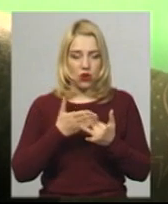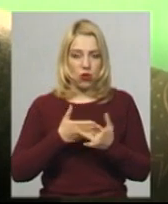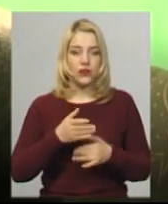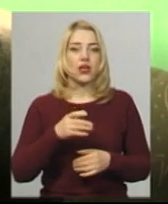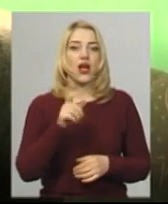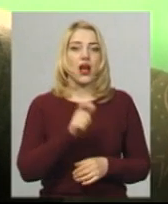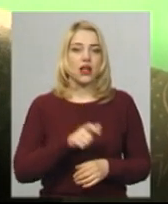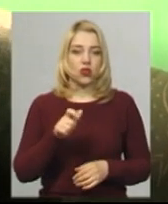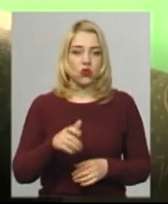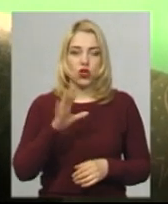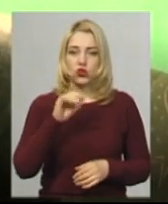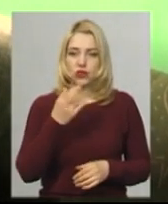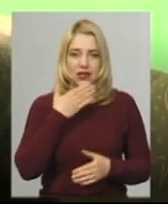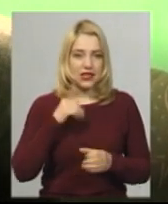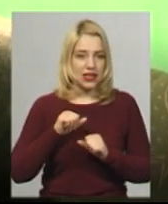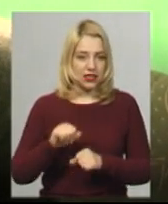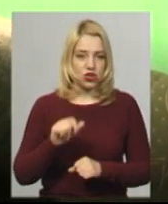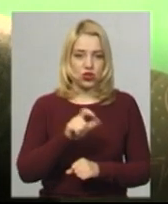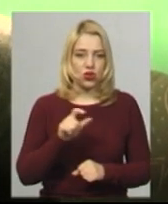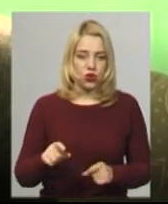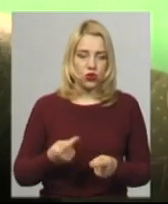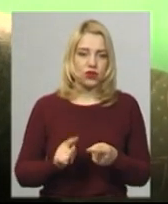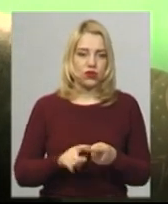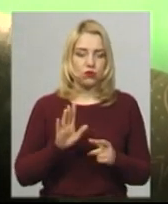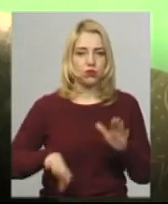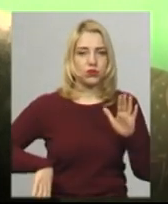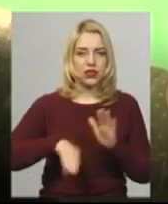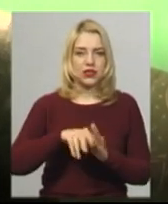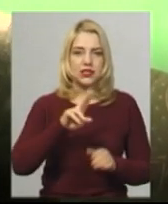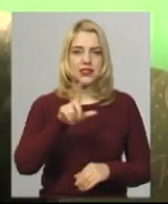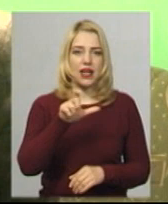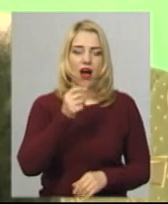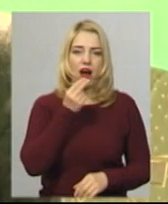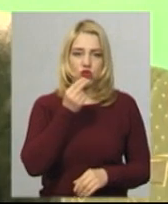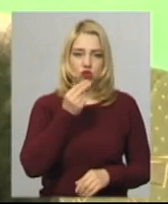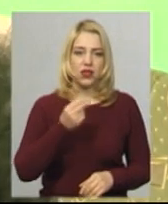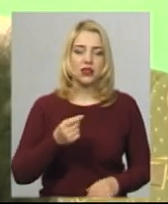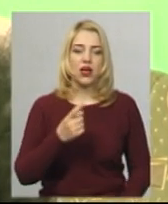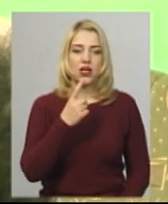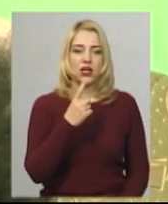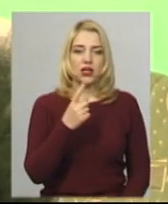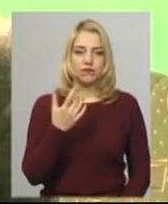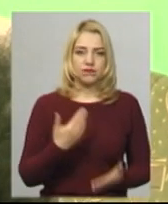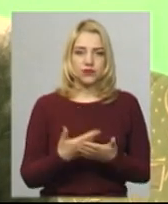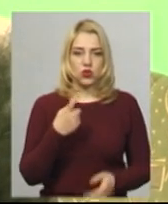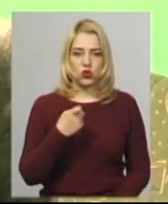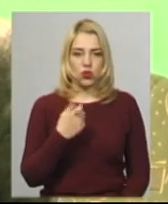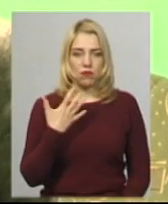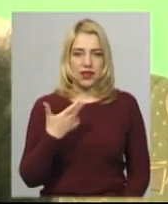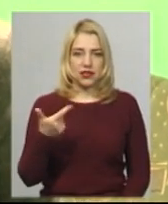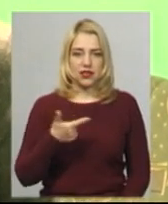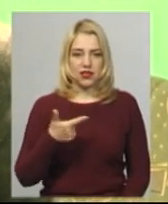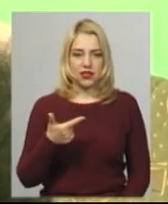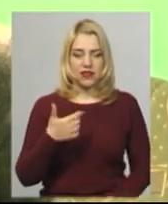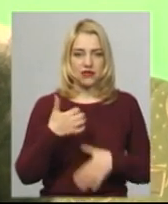незахищені люди, то вони будуть платити тільки за харчування. Це в районі 105 гривень в середньому